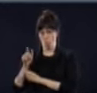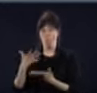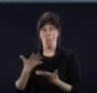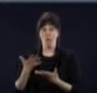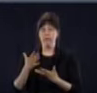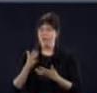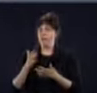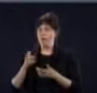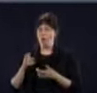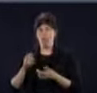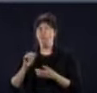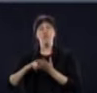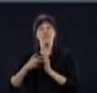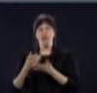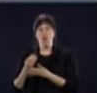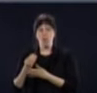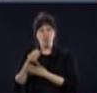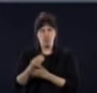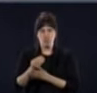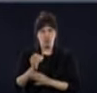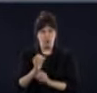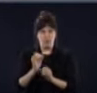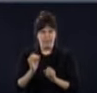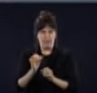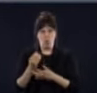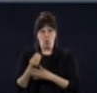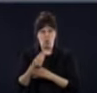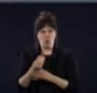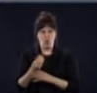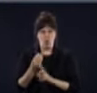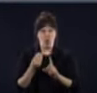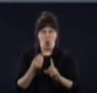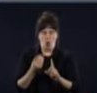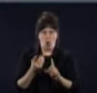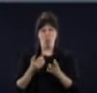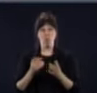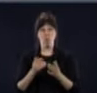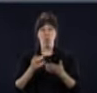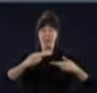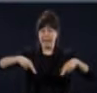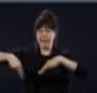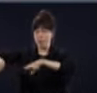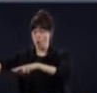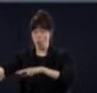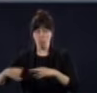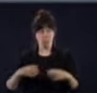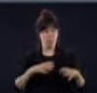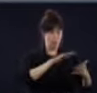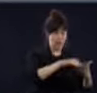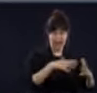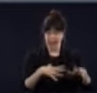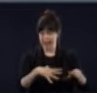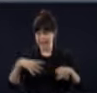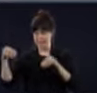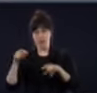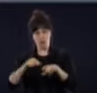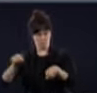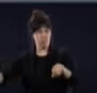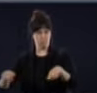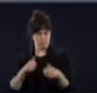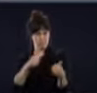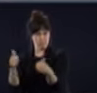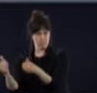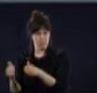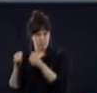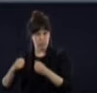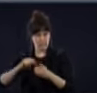faire le déconfinement. Pour ce qui est de la région de Montréal, on était encore un petit peu en dessous d'un au dernier scénario. On va voir ce qu'il en Ça fait que c'est ça un petit